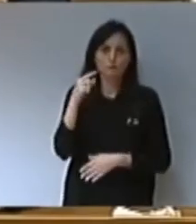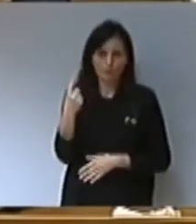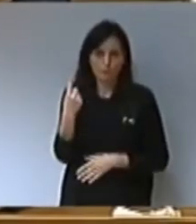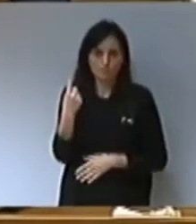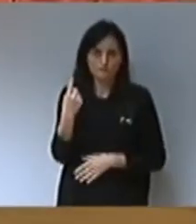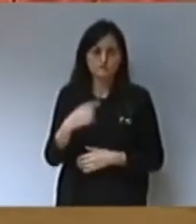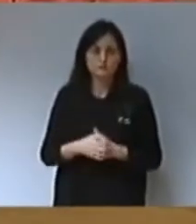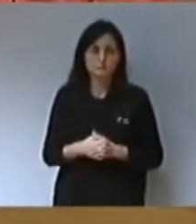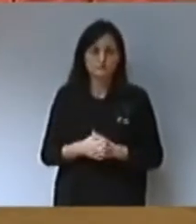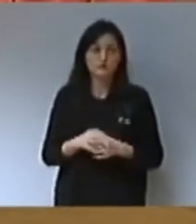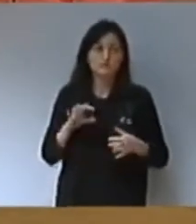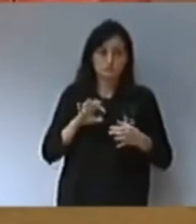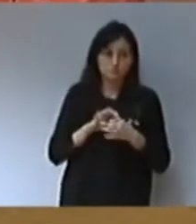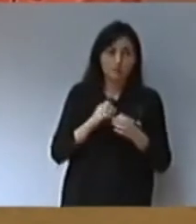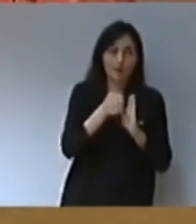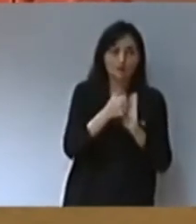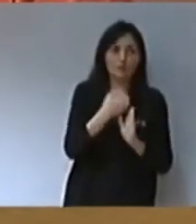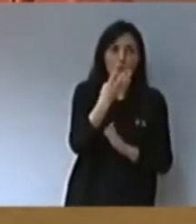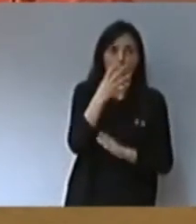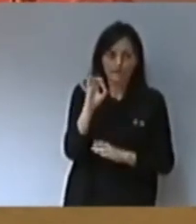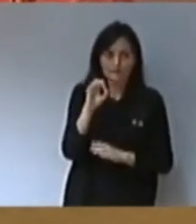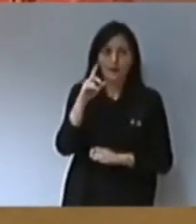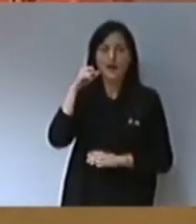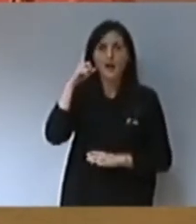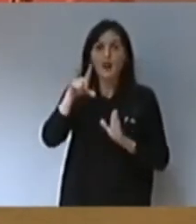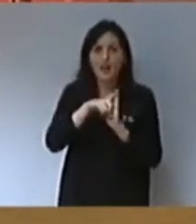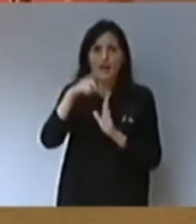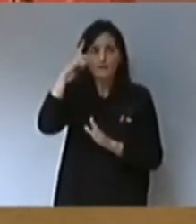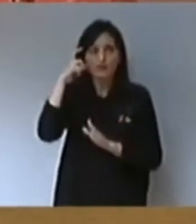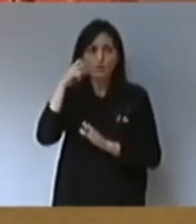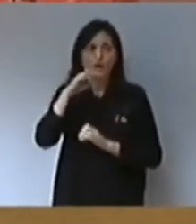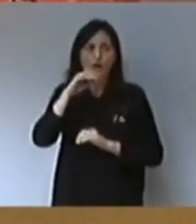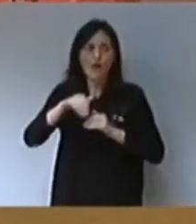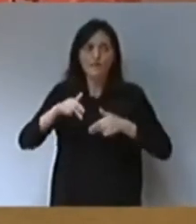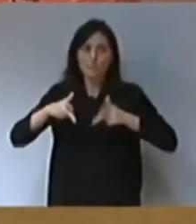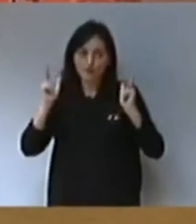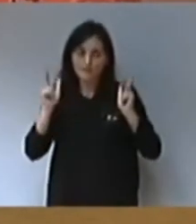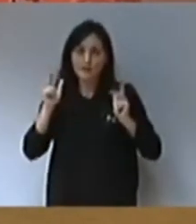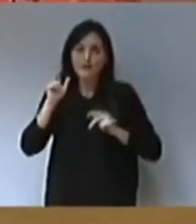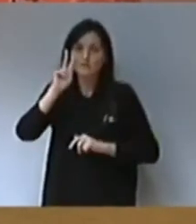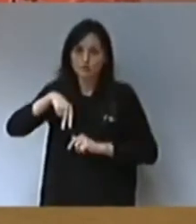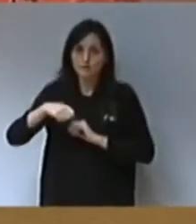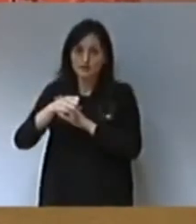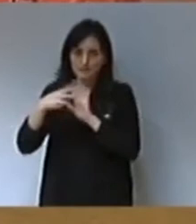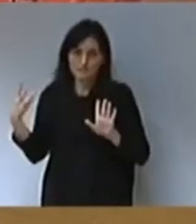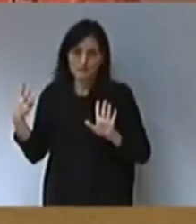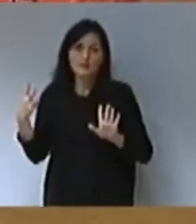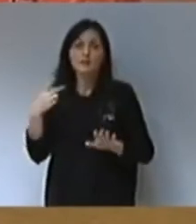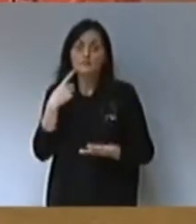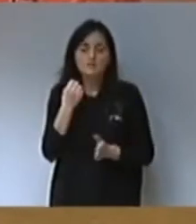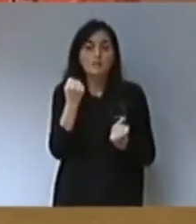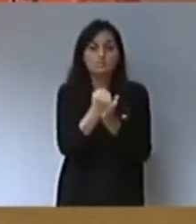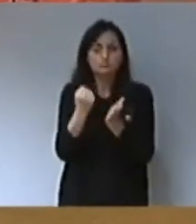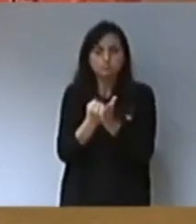concordància amb l'article 40 de la Llei de Memòria Democràtica de l'any 2017, diu clarament que l'exhibició pública de